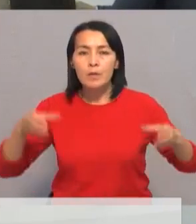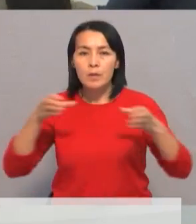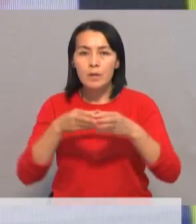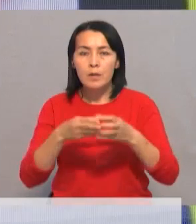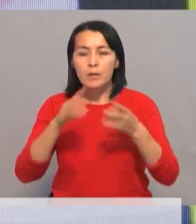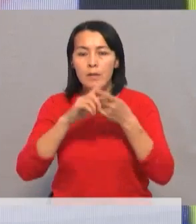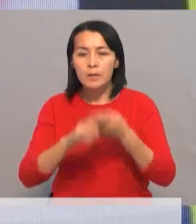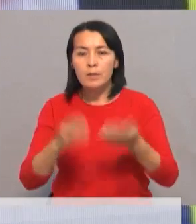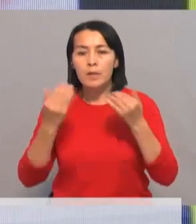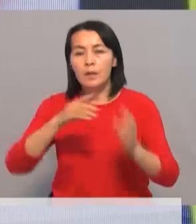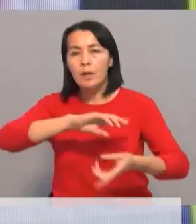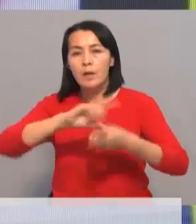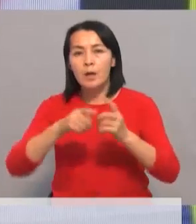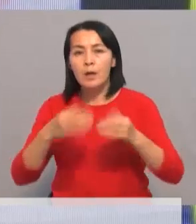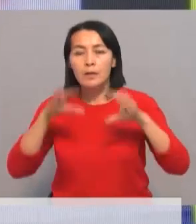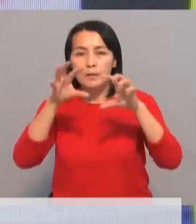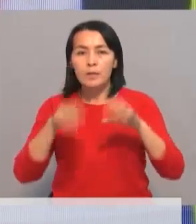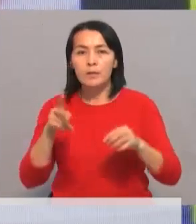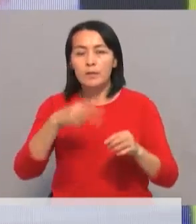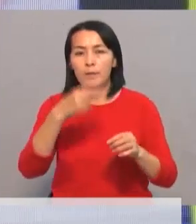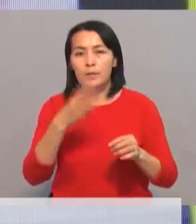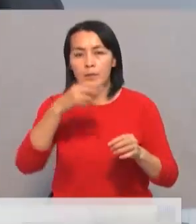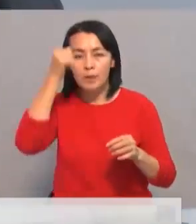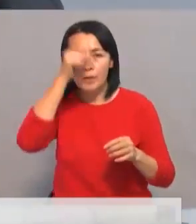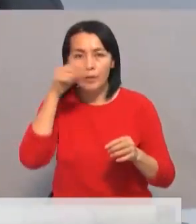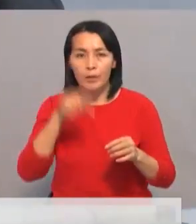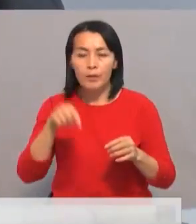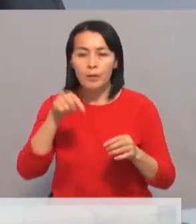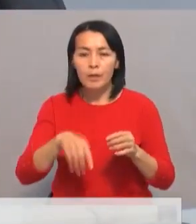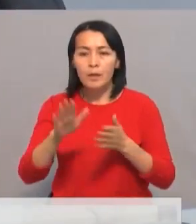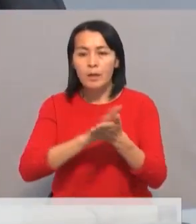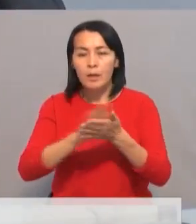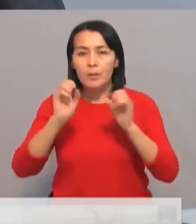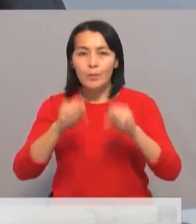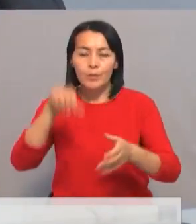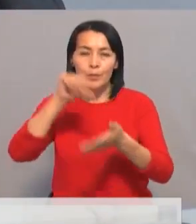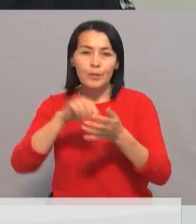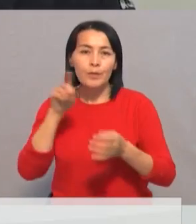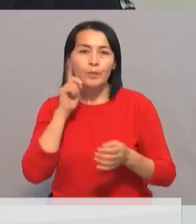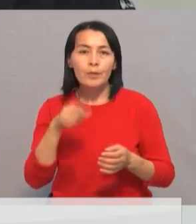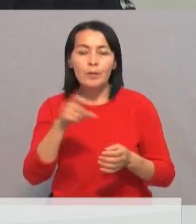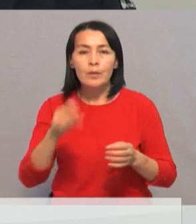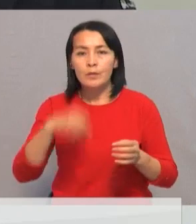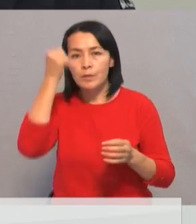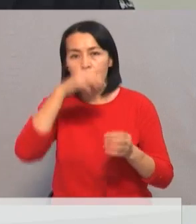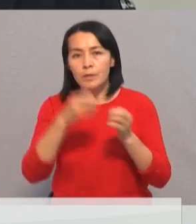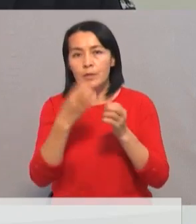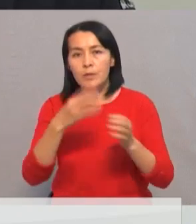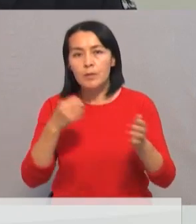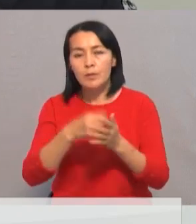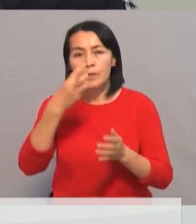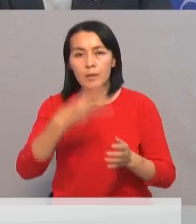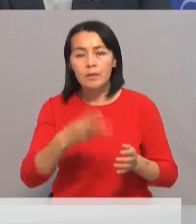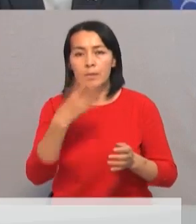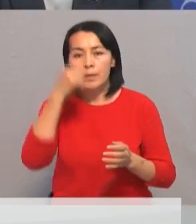В связи с внесением изменений в закон с 2023 года на данный грант могут претендовать молодые граждане в возрасте от 14 до